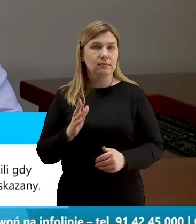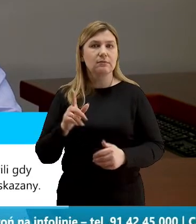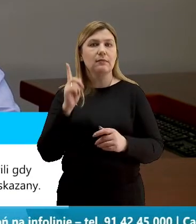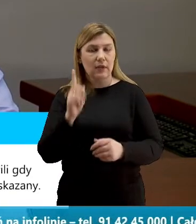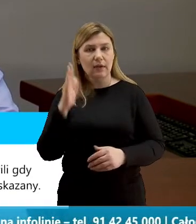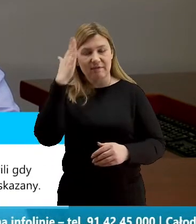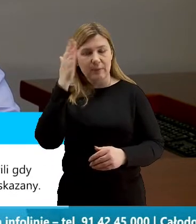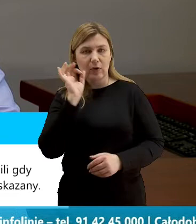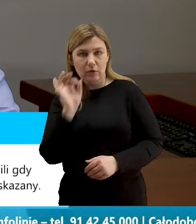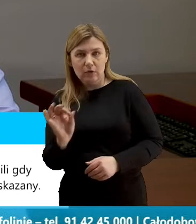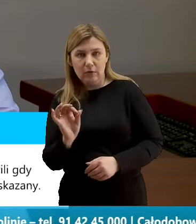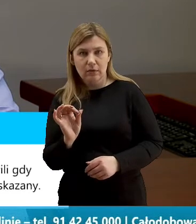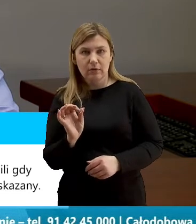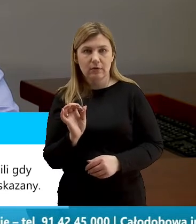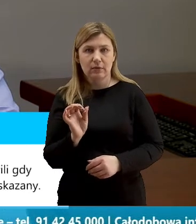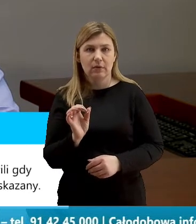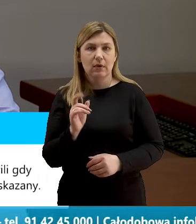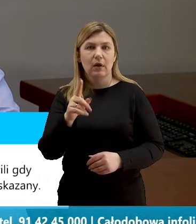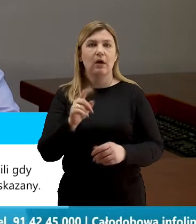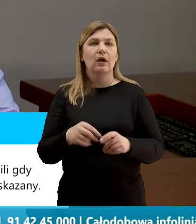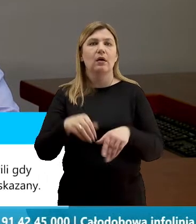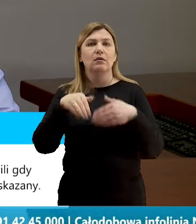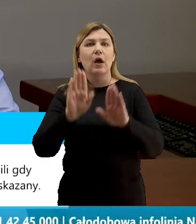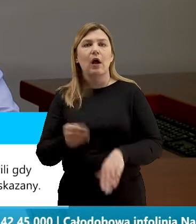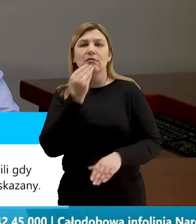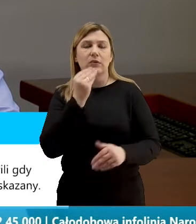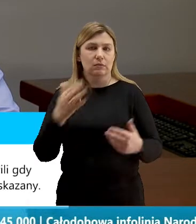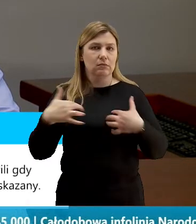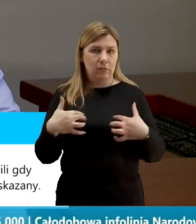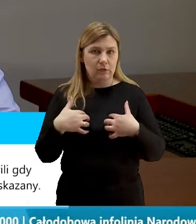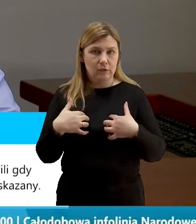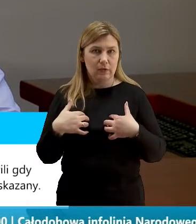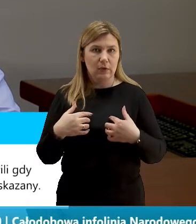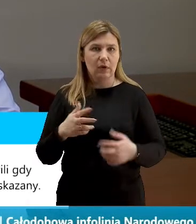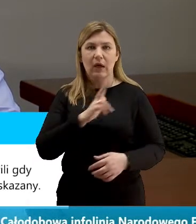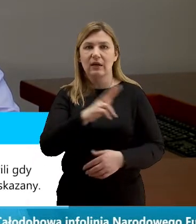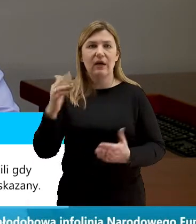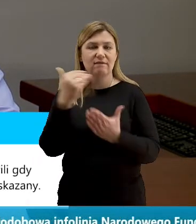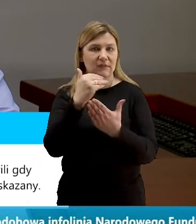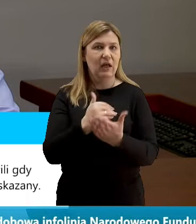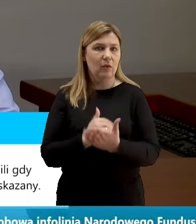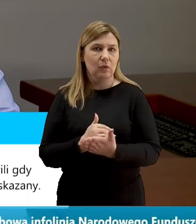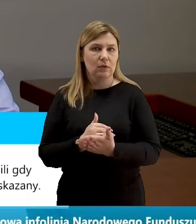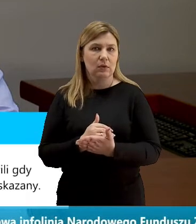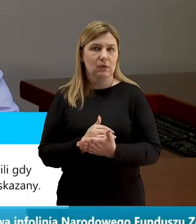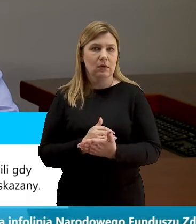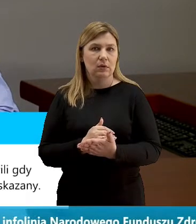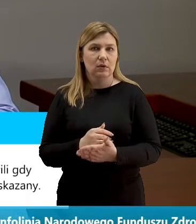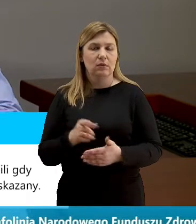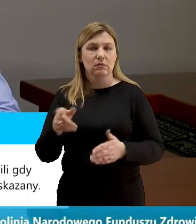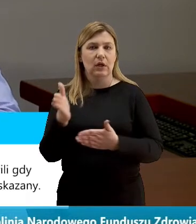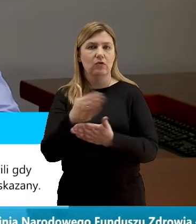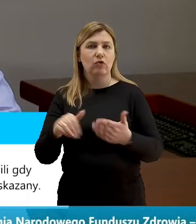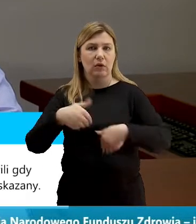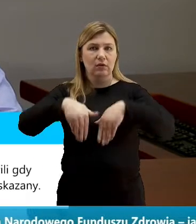wiemy dobrze, że jeżeli chodzi o zaopatrzenie w artykuły żywnościowe, to w każdych warunkach w tej